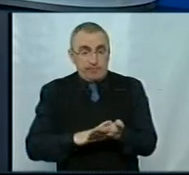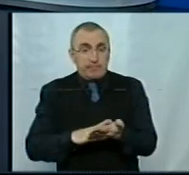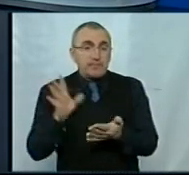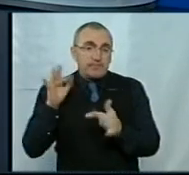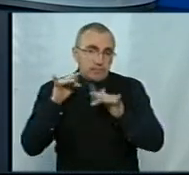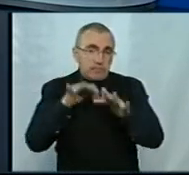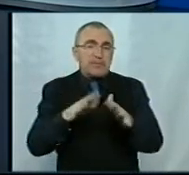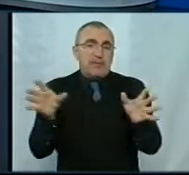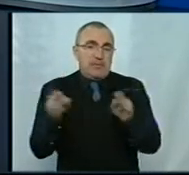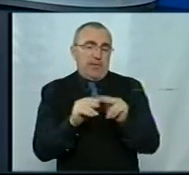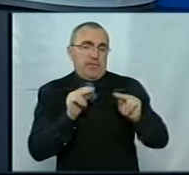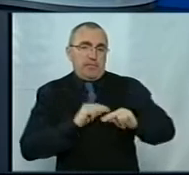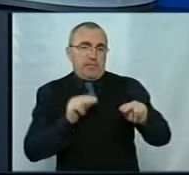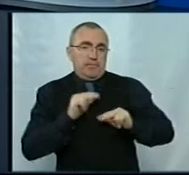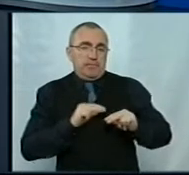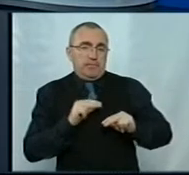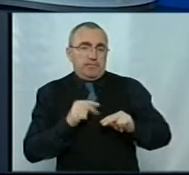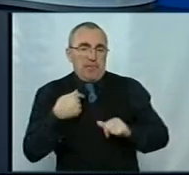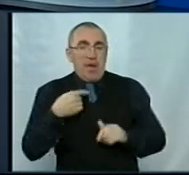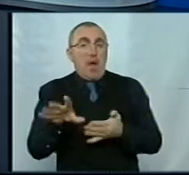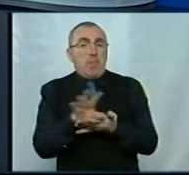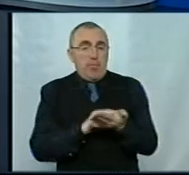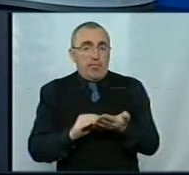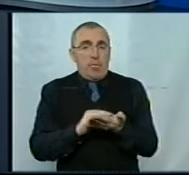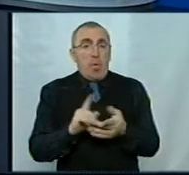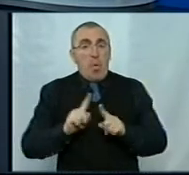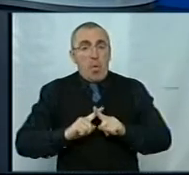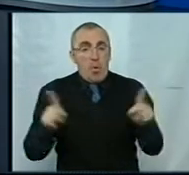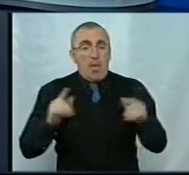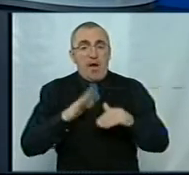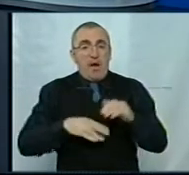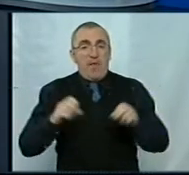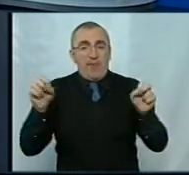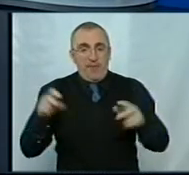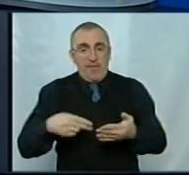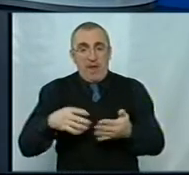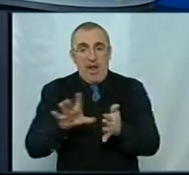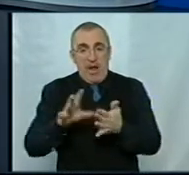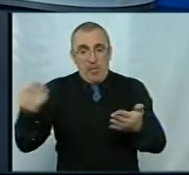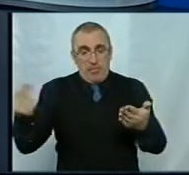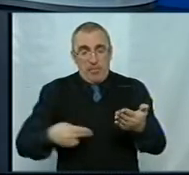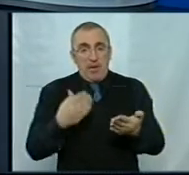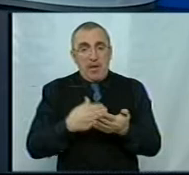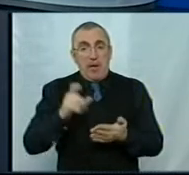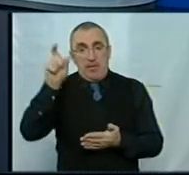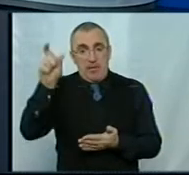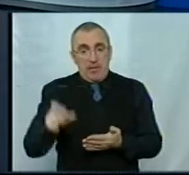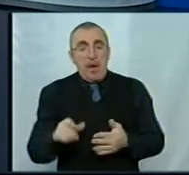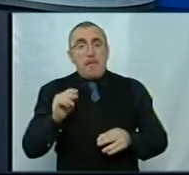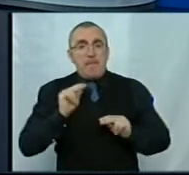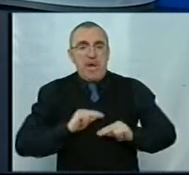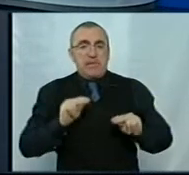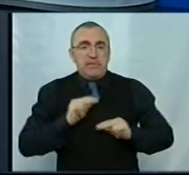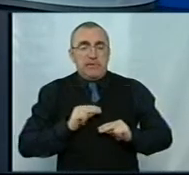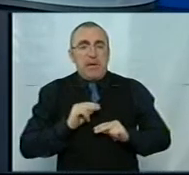співробітники. Я просто повторюся, що особливостю кваліфікаційного електронного підпису є ідентифікація працівника,